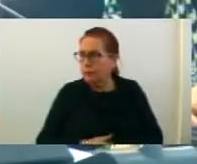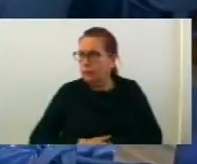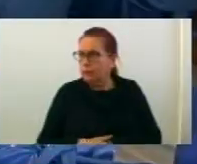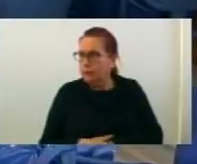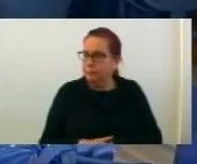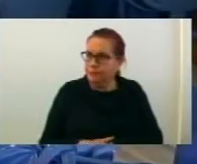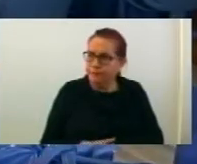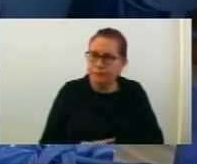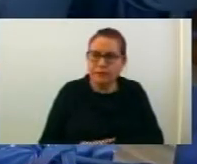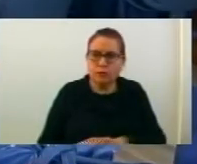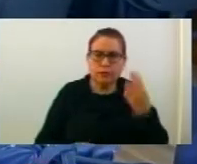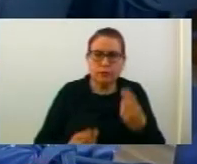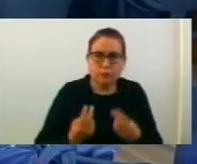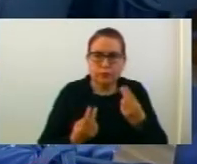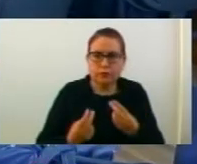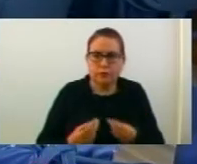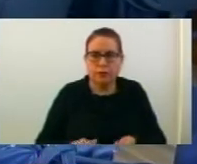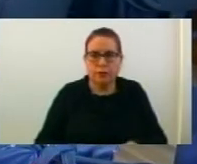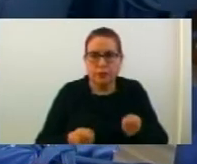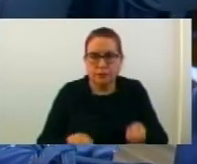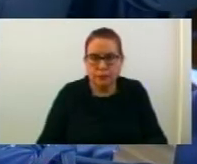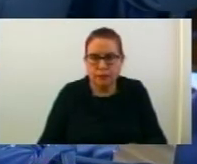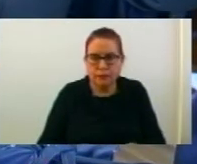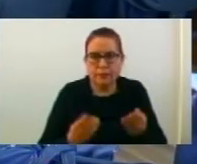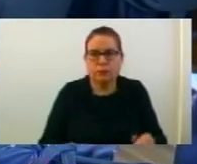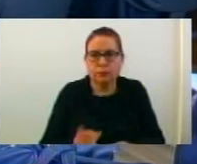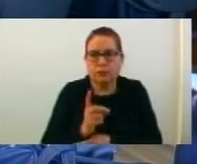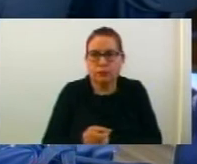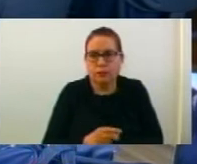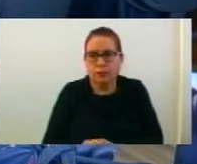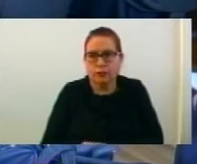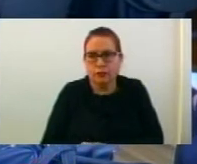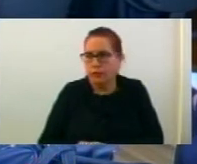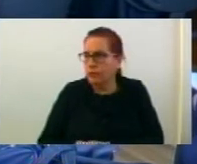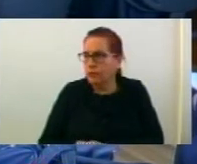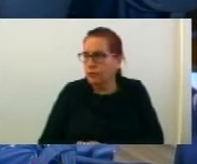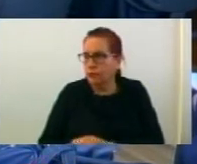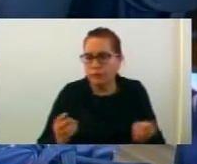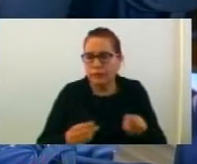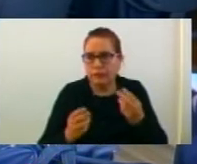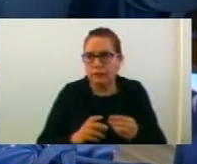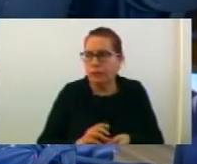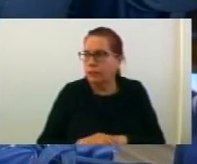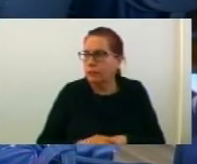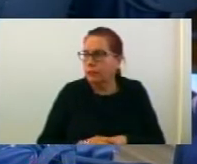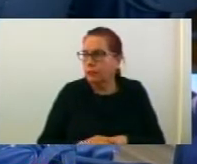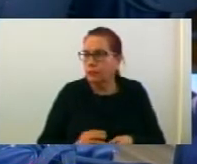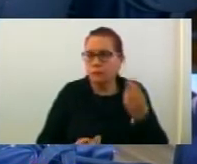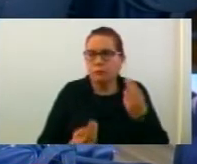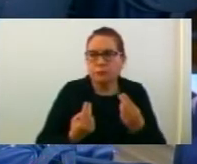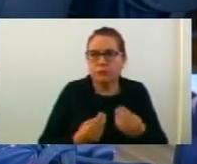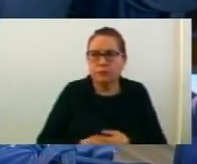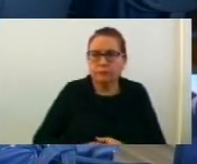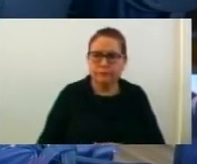Благодарам. Отврам претрас по баранијато и предлогото од луката, како и предлоздиот комисијата. Дали некој ба